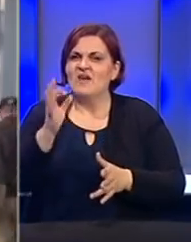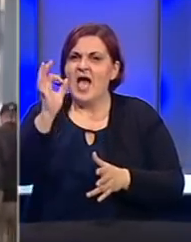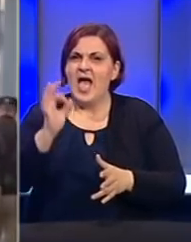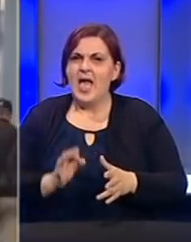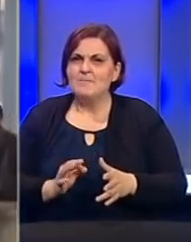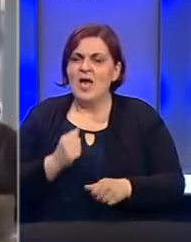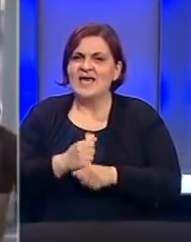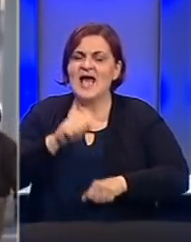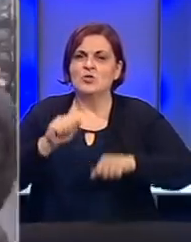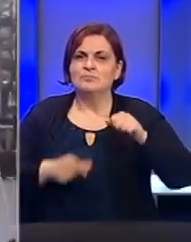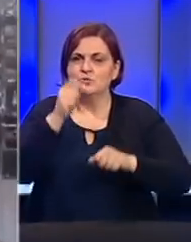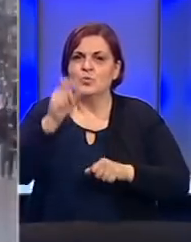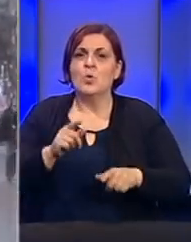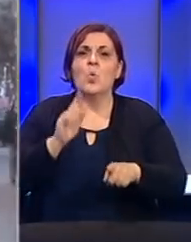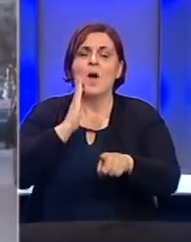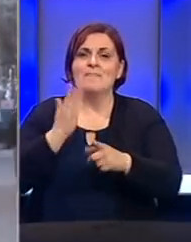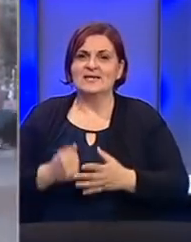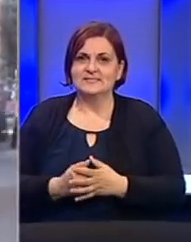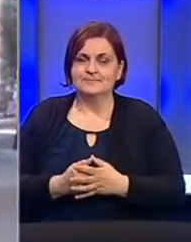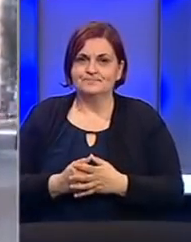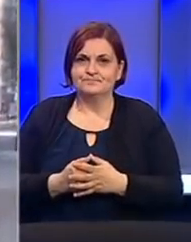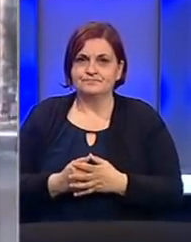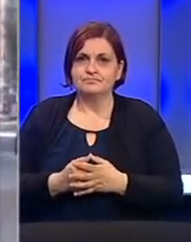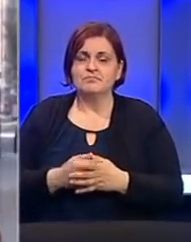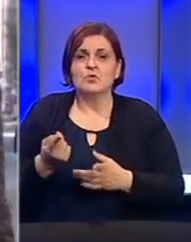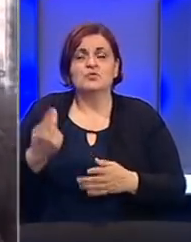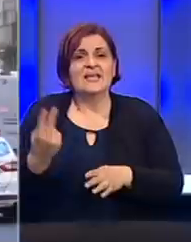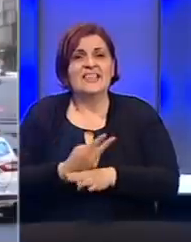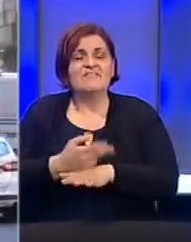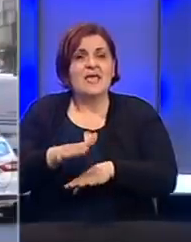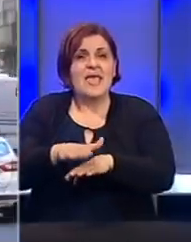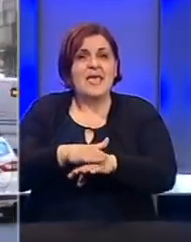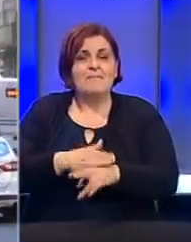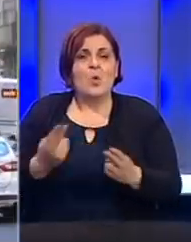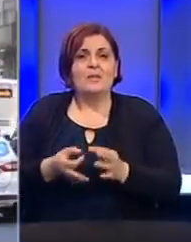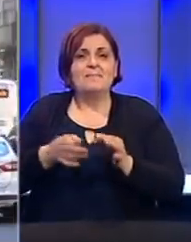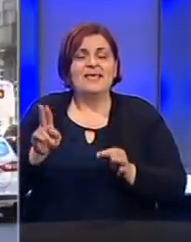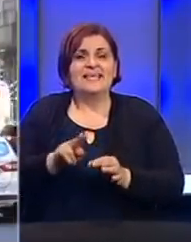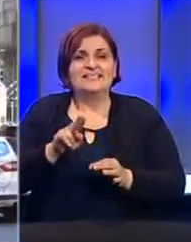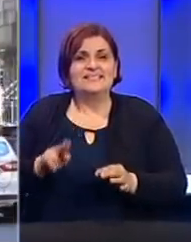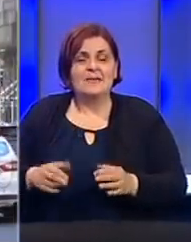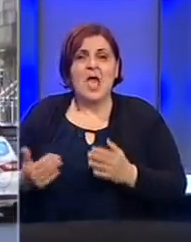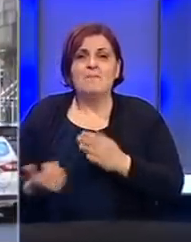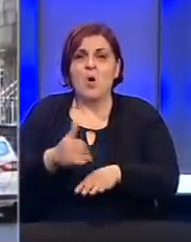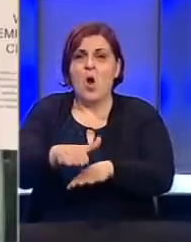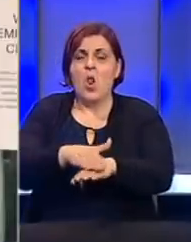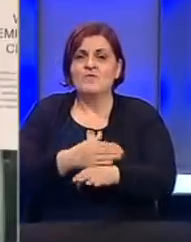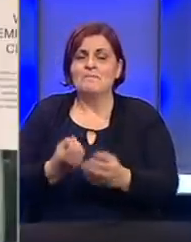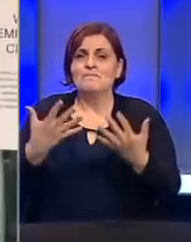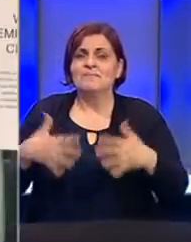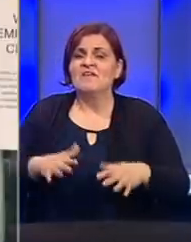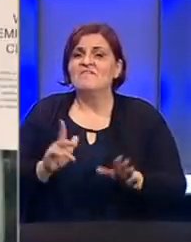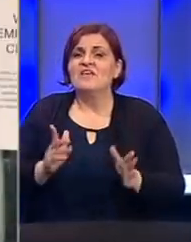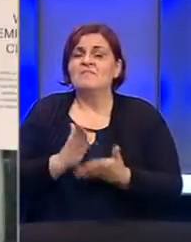radno sposobnog stanovništva Sjedinjenih američkih država. Dok su neke države već počele ublažavati mjere zabrane, ponovno pokretanje gospodarstva